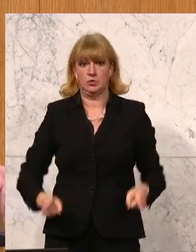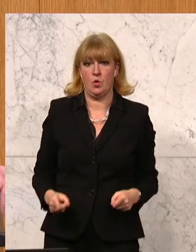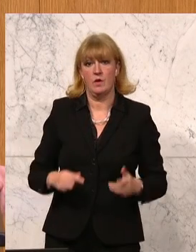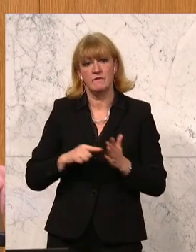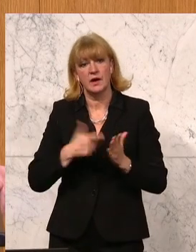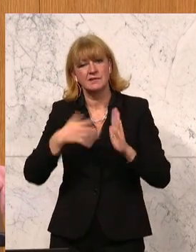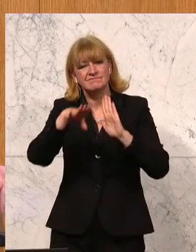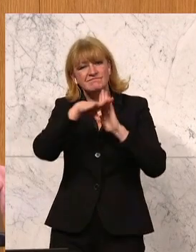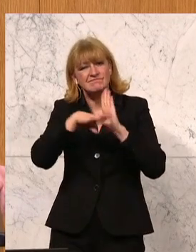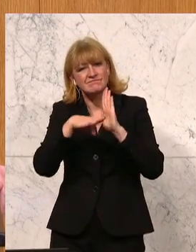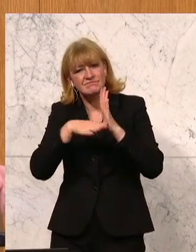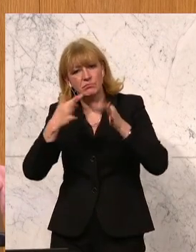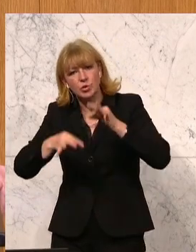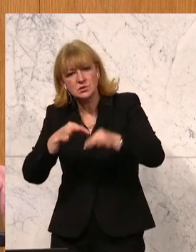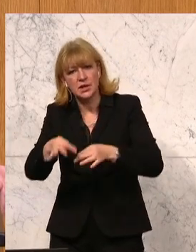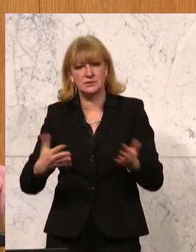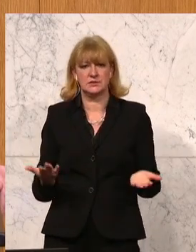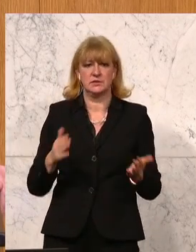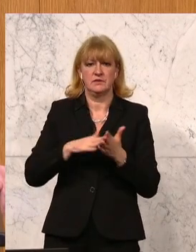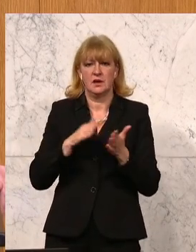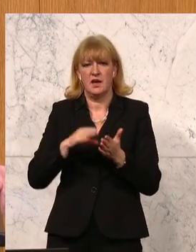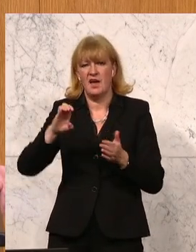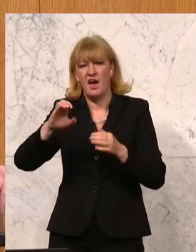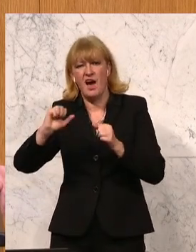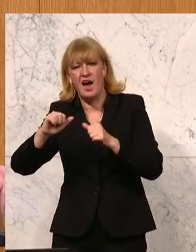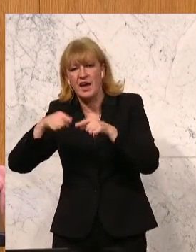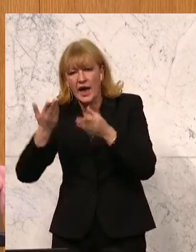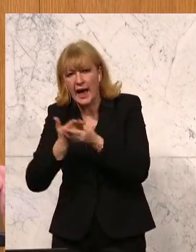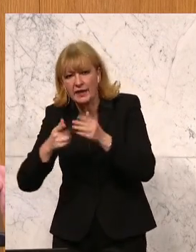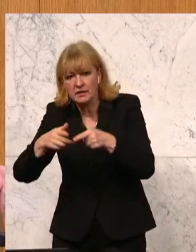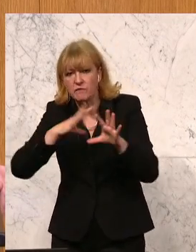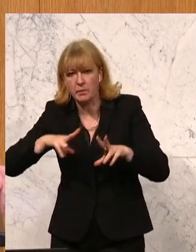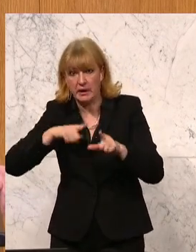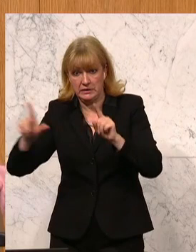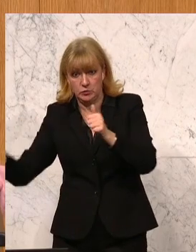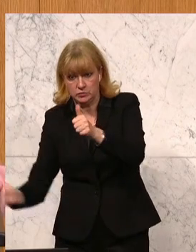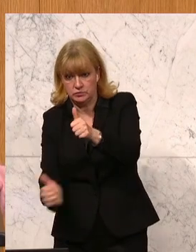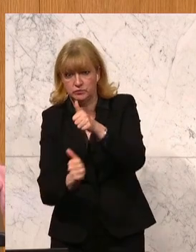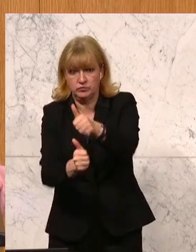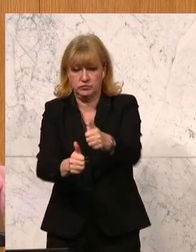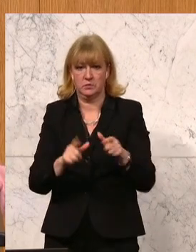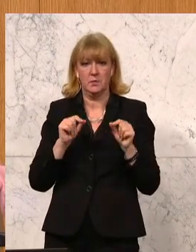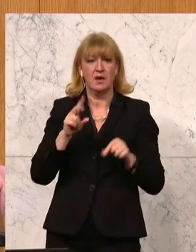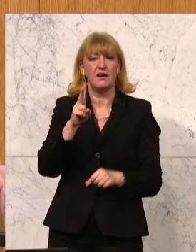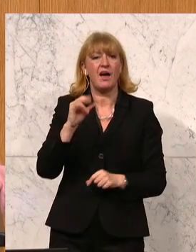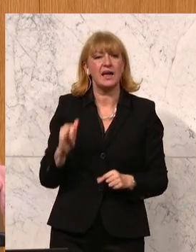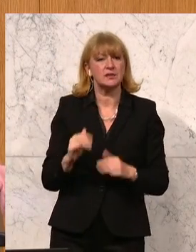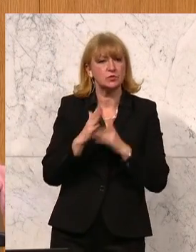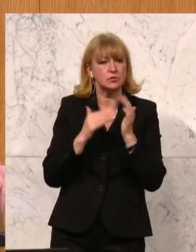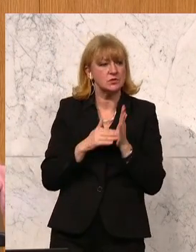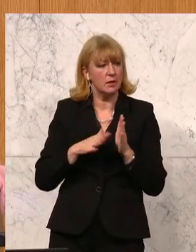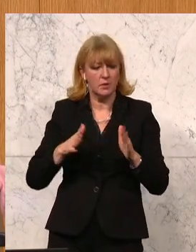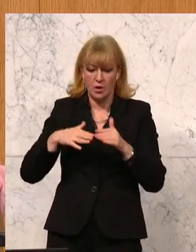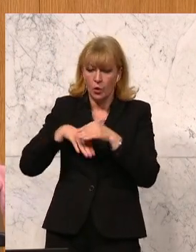regulatorischen Prozess, der sich mit dem AI Act ergibt, auch vorzubereiten. Es geht darum, um KI-Systeme sinnvoll in unseren